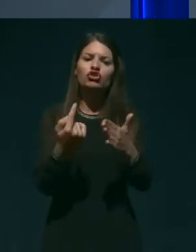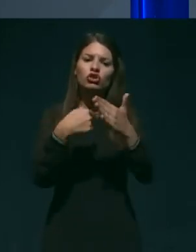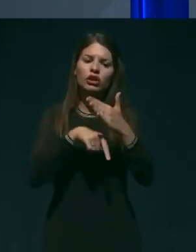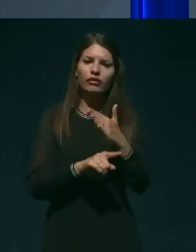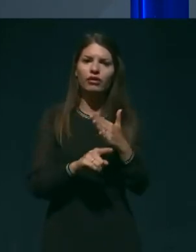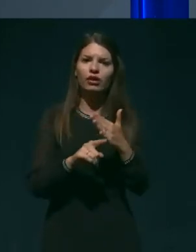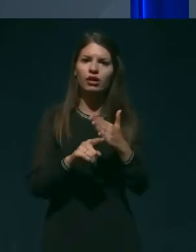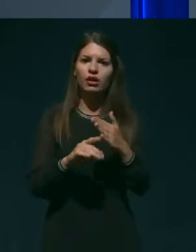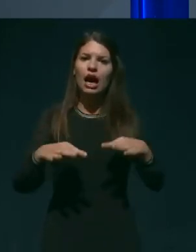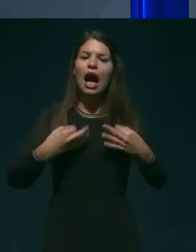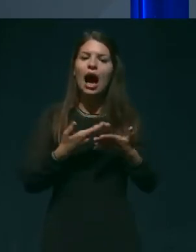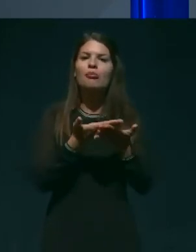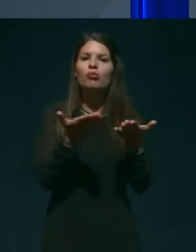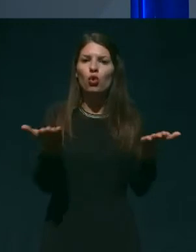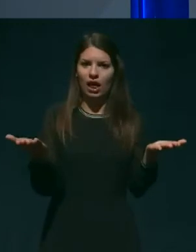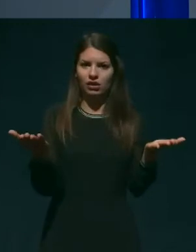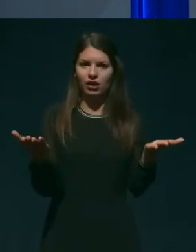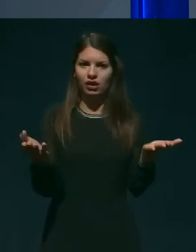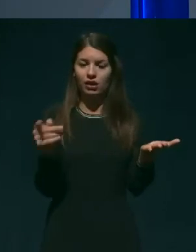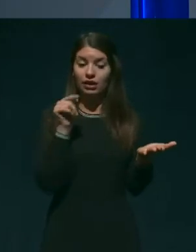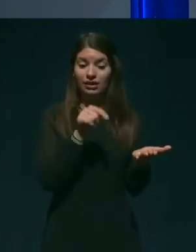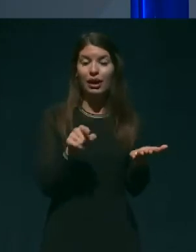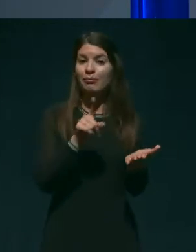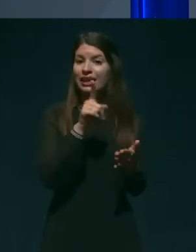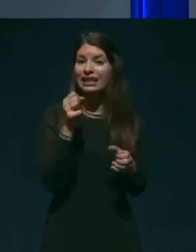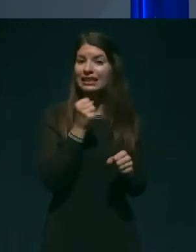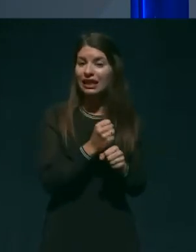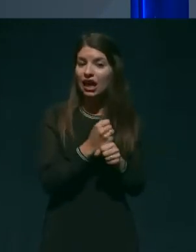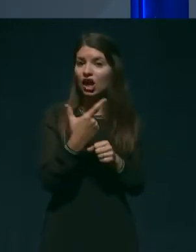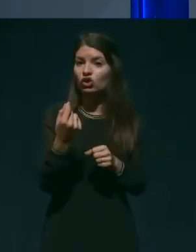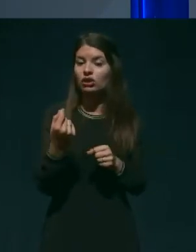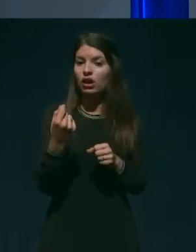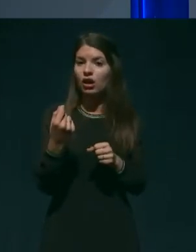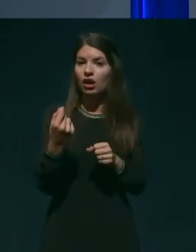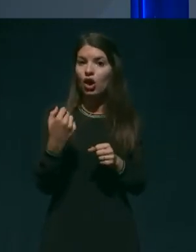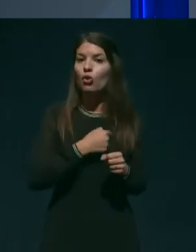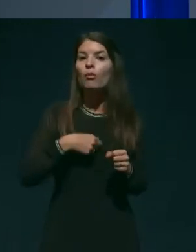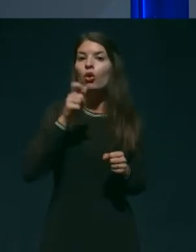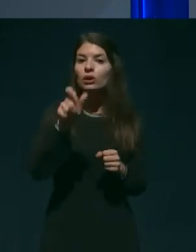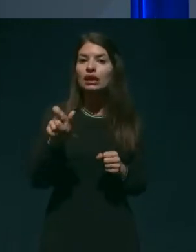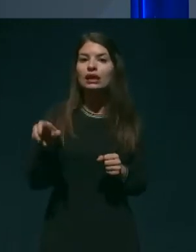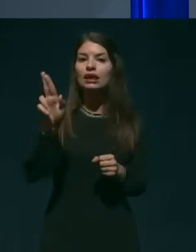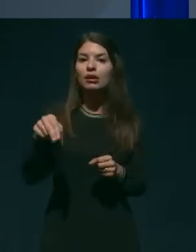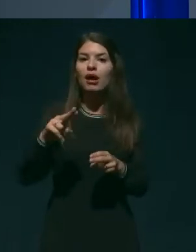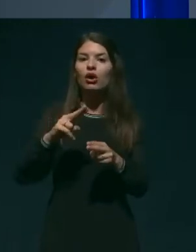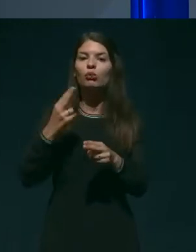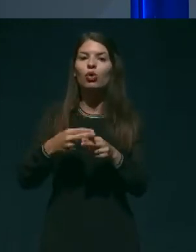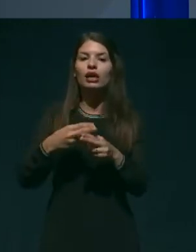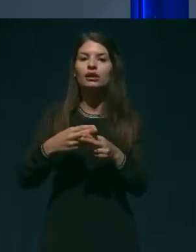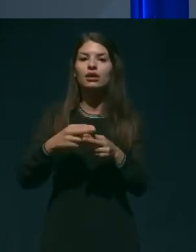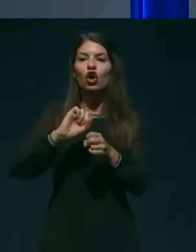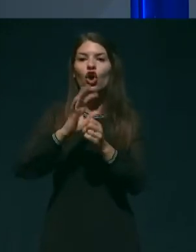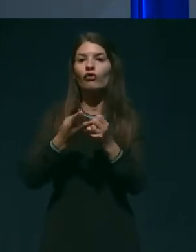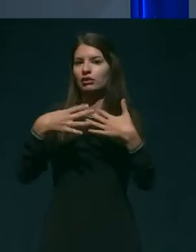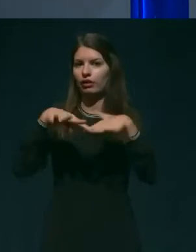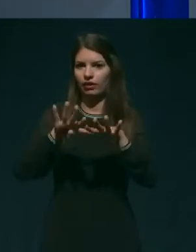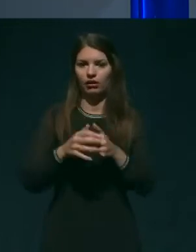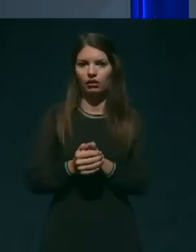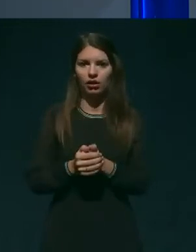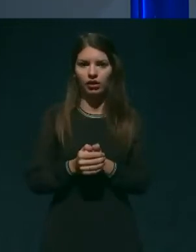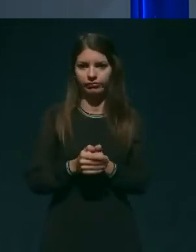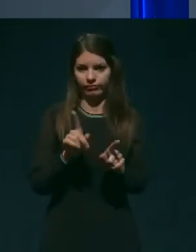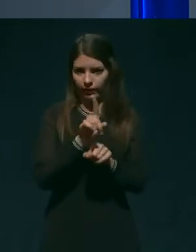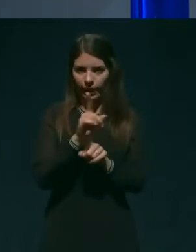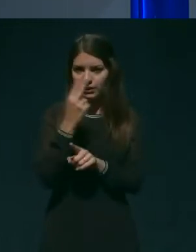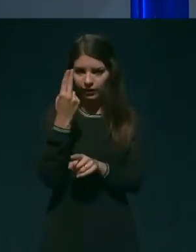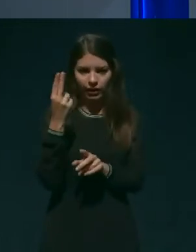tistih ambulantah, kjer ne delajo s bolniki z COVID-19? Ne, sveda ne moramo govoriti o zniževanju